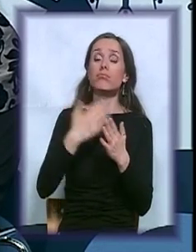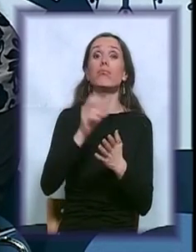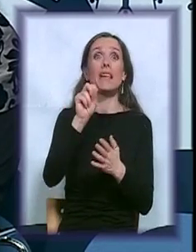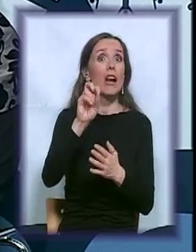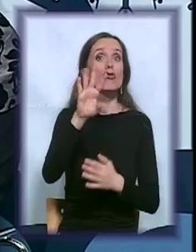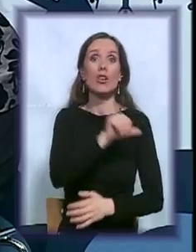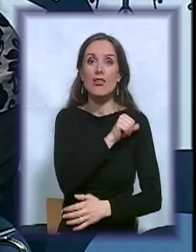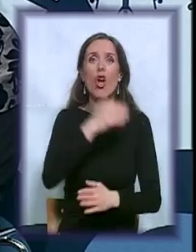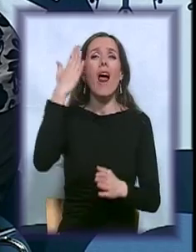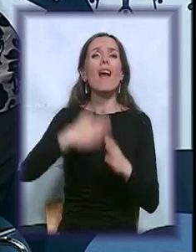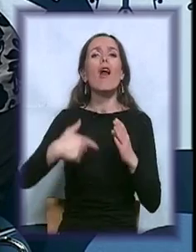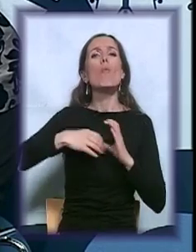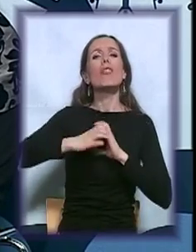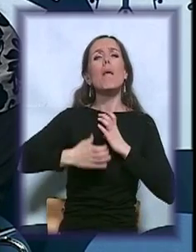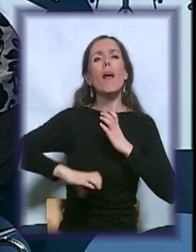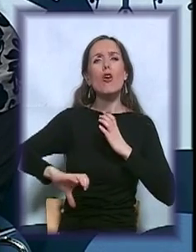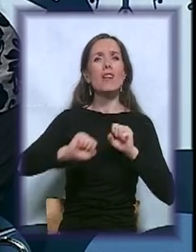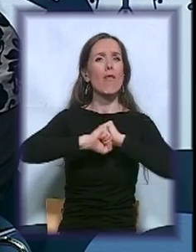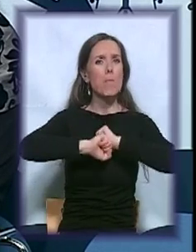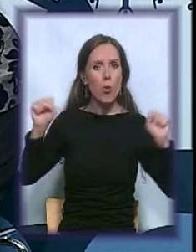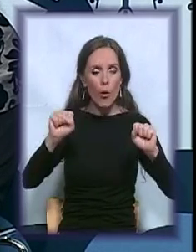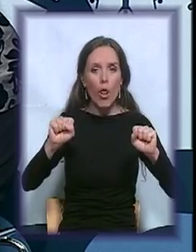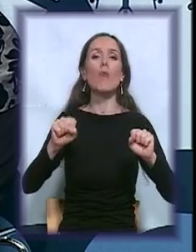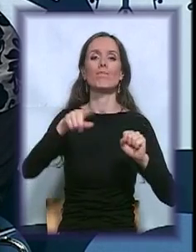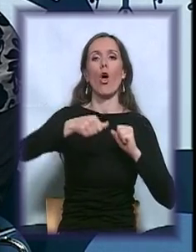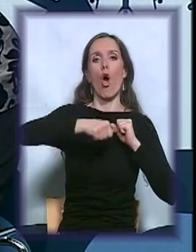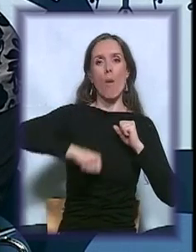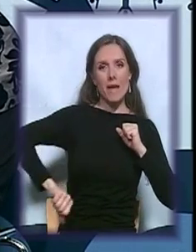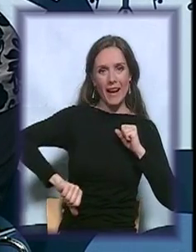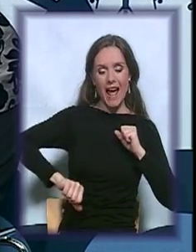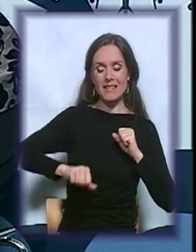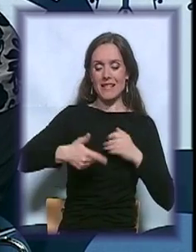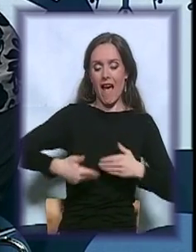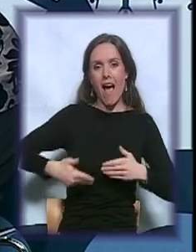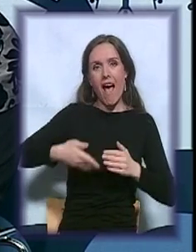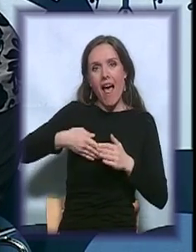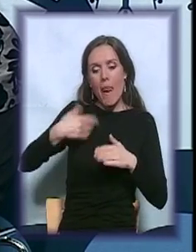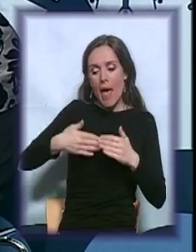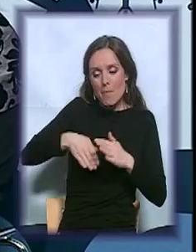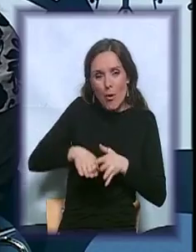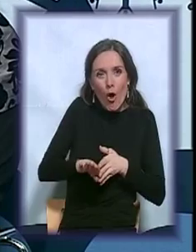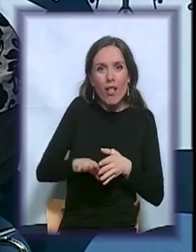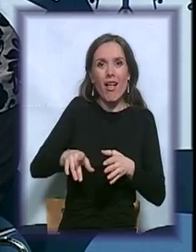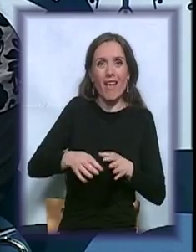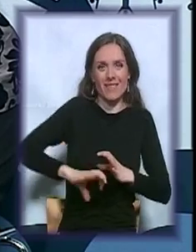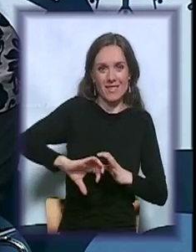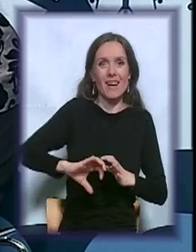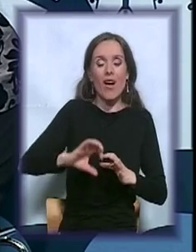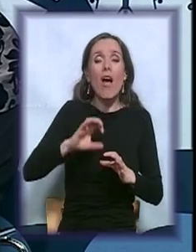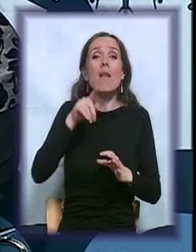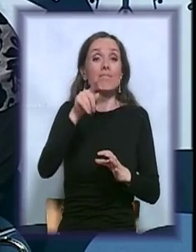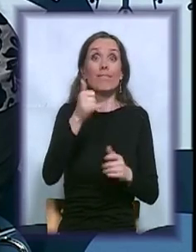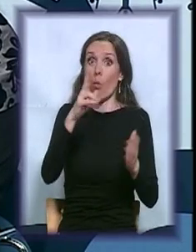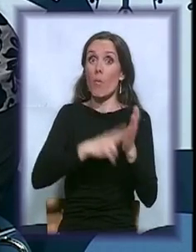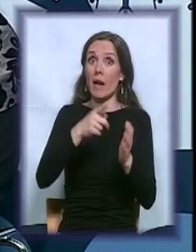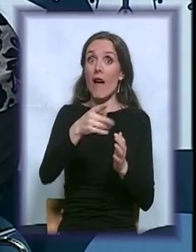da bi mi puklo debelo srevo i izvedena mi je stoma. U pravosti, znači, totalna neinformisanost postoji. Pre svega,